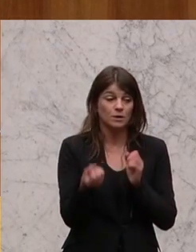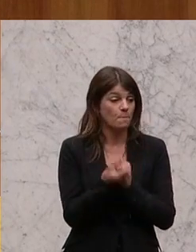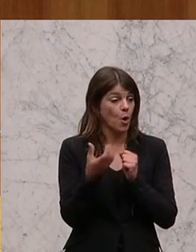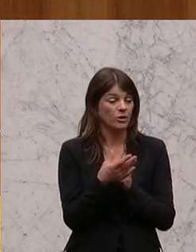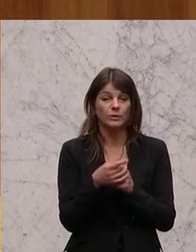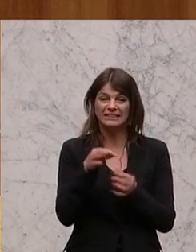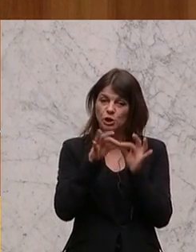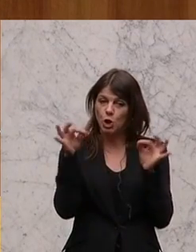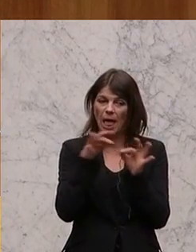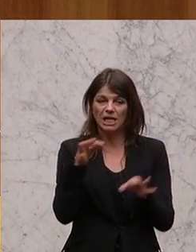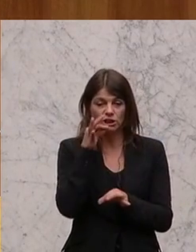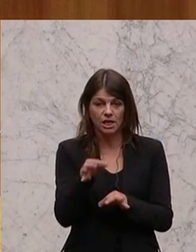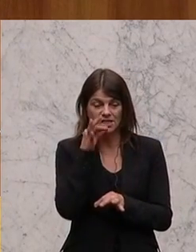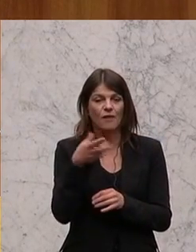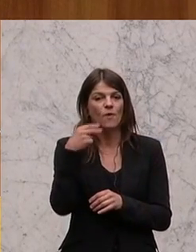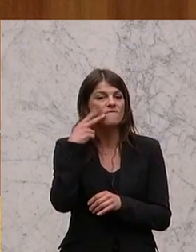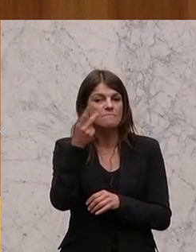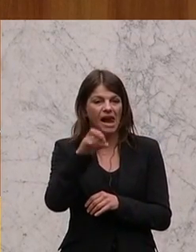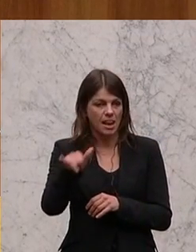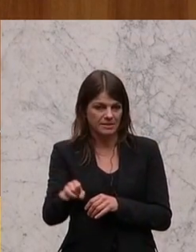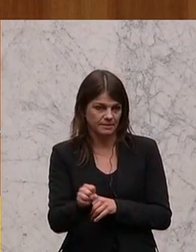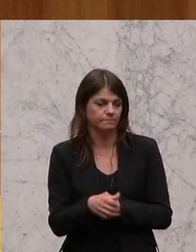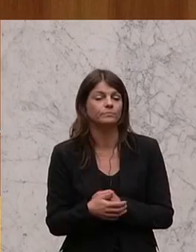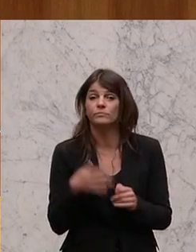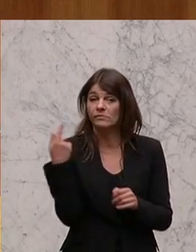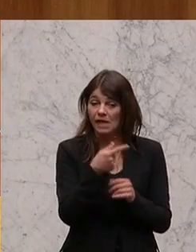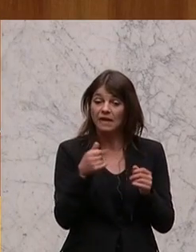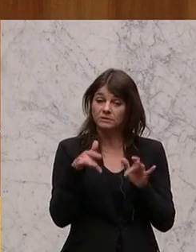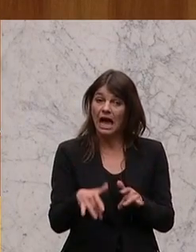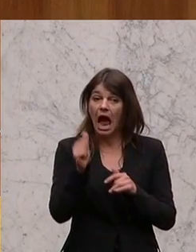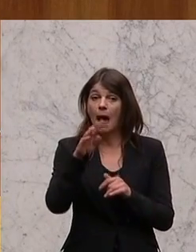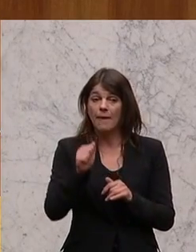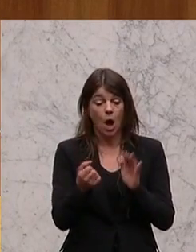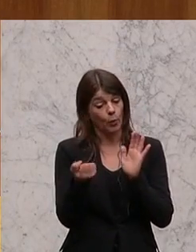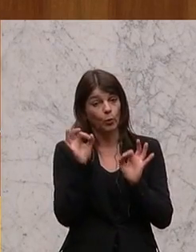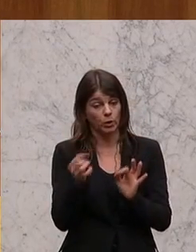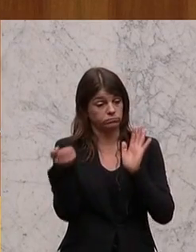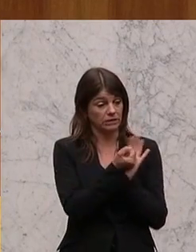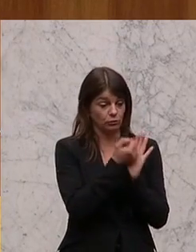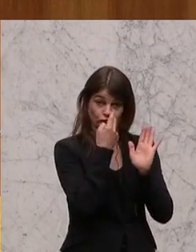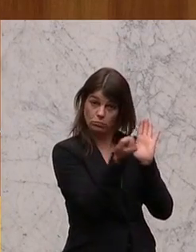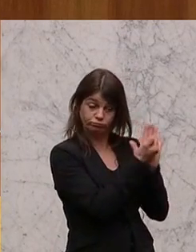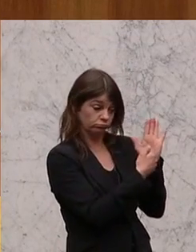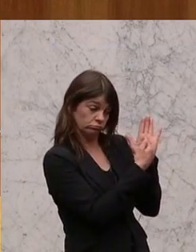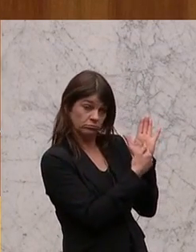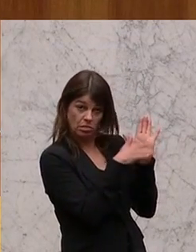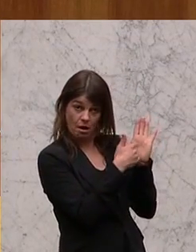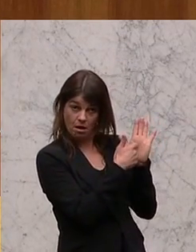Produkt aus dem Soletti, der Firma Kellis. Und dieses Produkt trägt das Amagütesiegel, das ist hier aufgepresst,